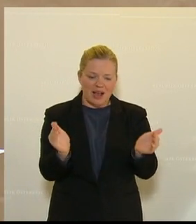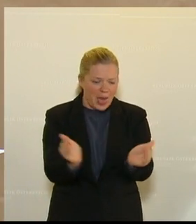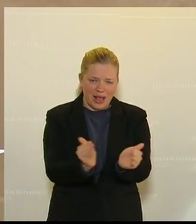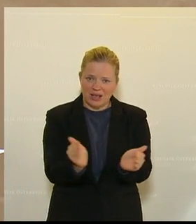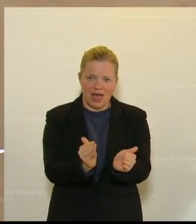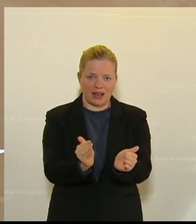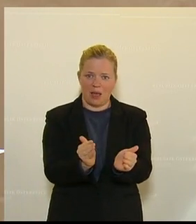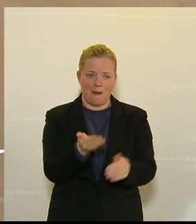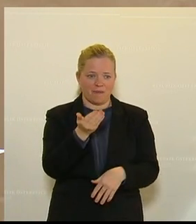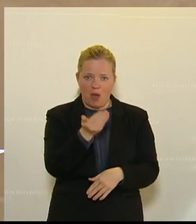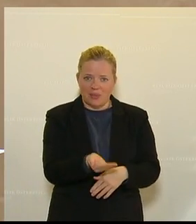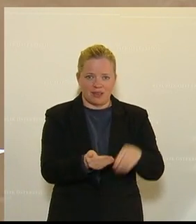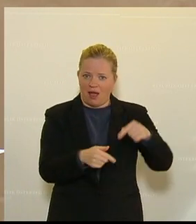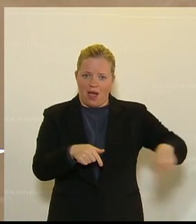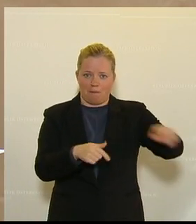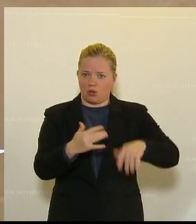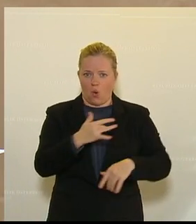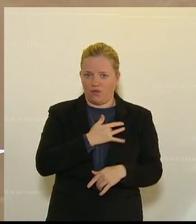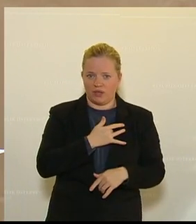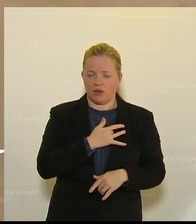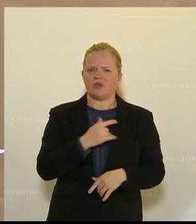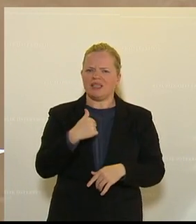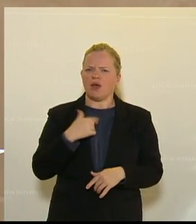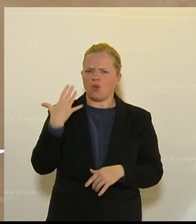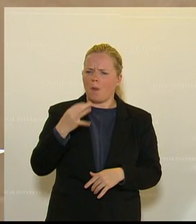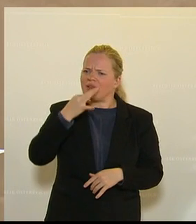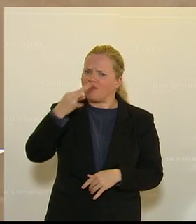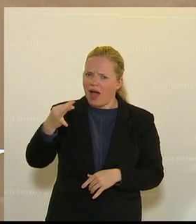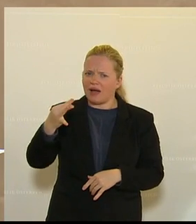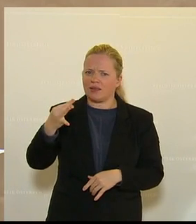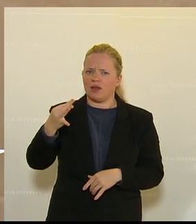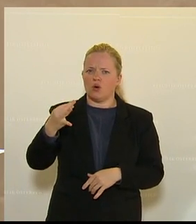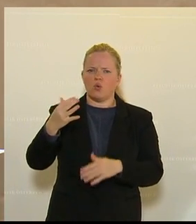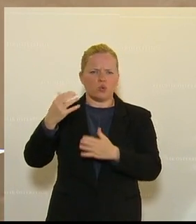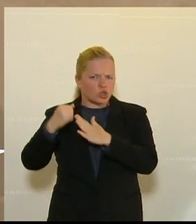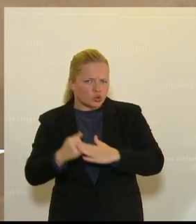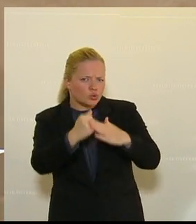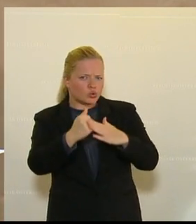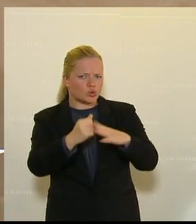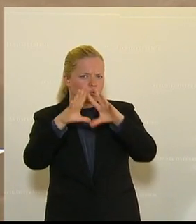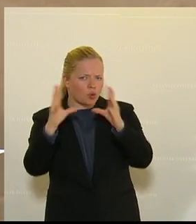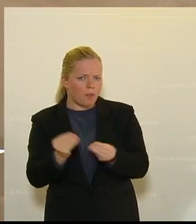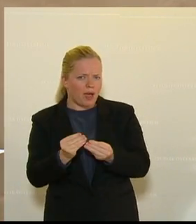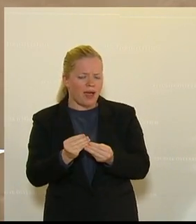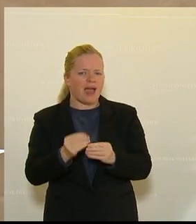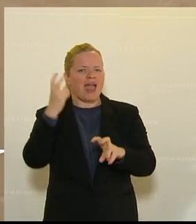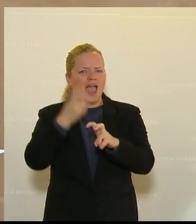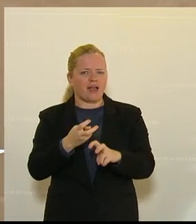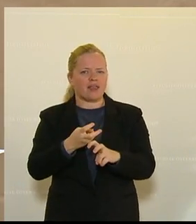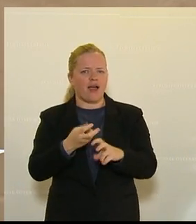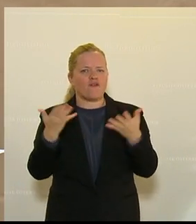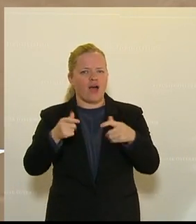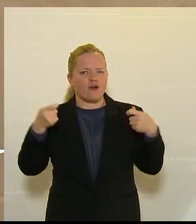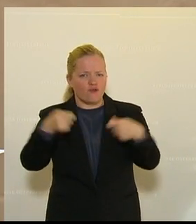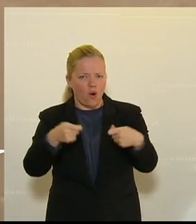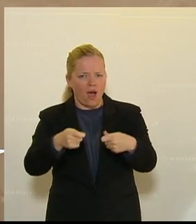Kleinen, die hier betroffen sind. Und ich habe nachgefragt, wie hoch war denn die Unterstützungsumme aus den Härtefallfonds, die